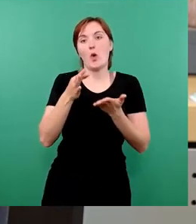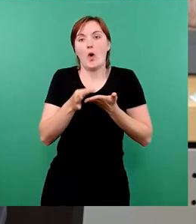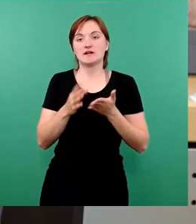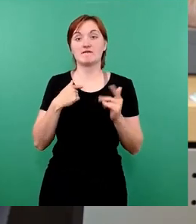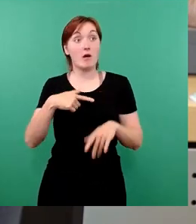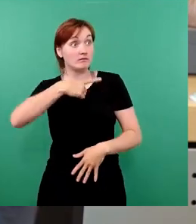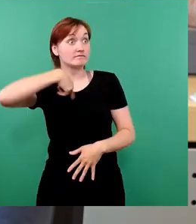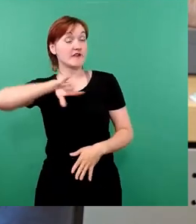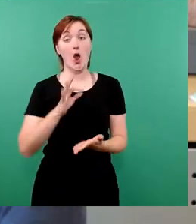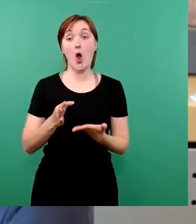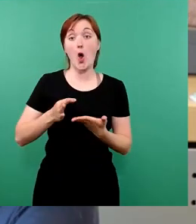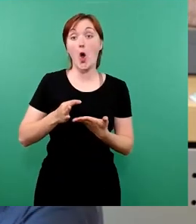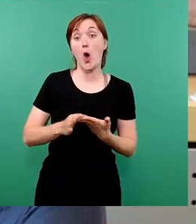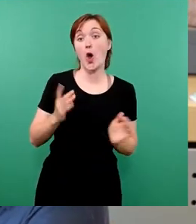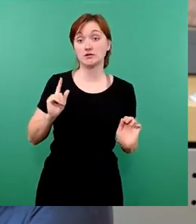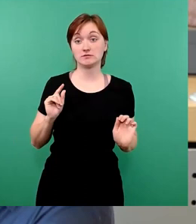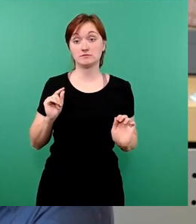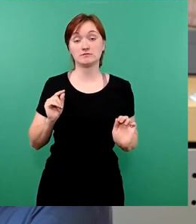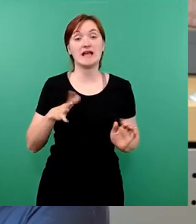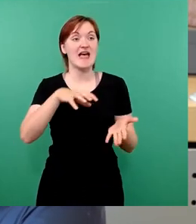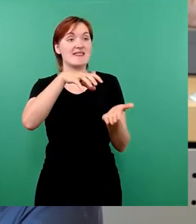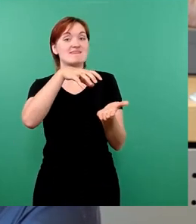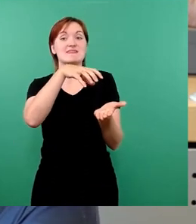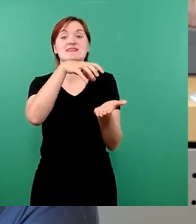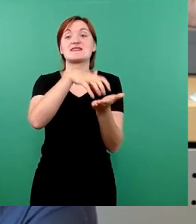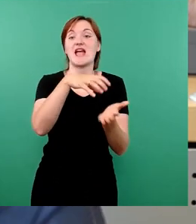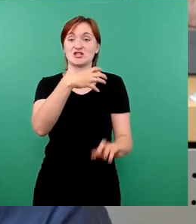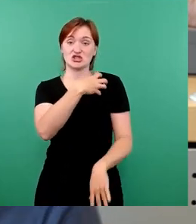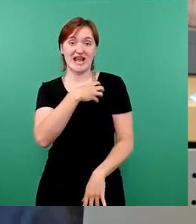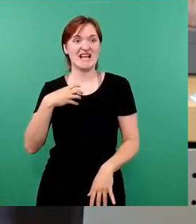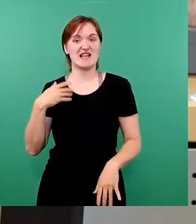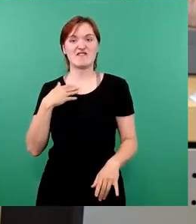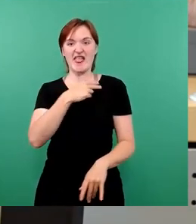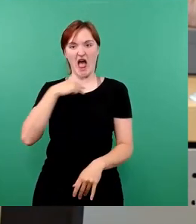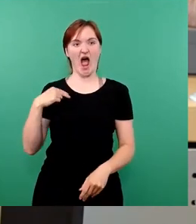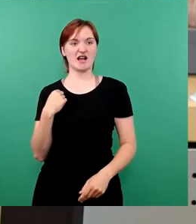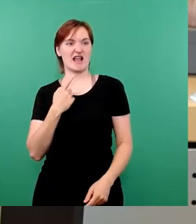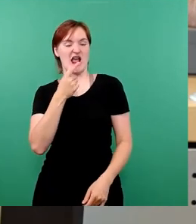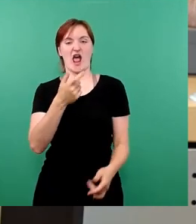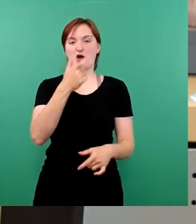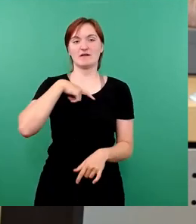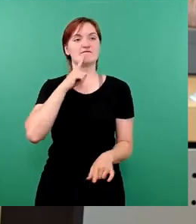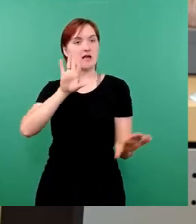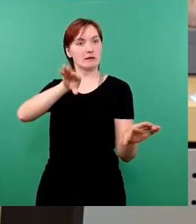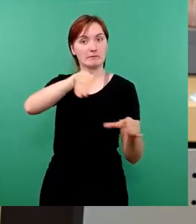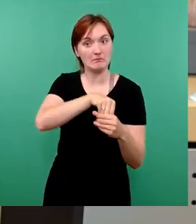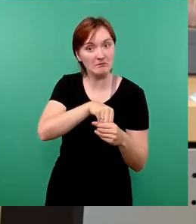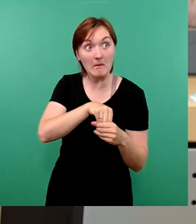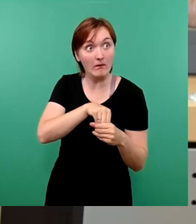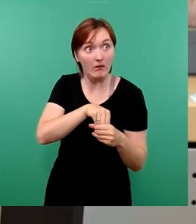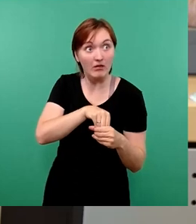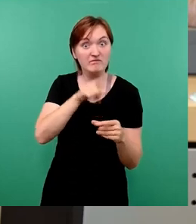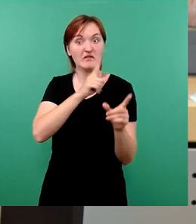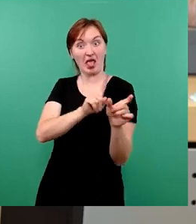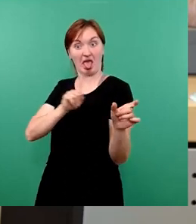wir als Ortschaft werden von der Stadt Dresden benachteiligt. Als ob sie nicht zur Stadt Dresden gehören würden. Aber dann,